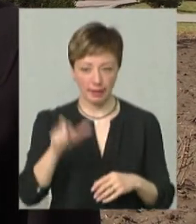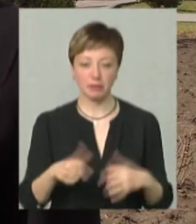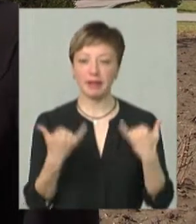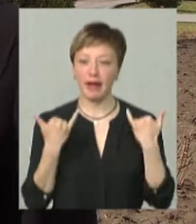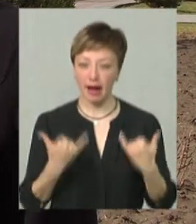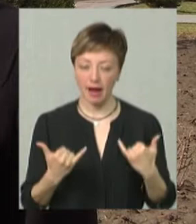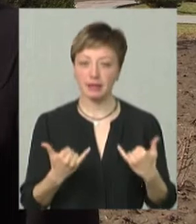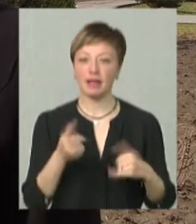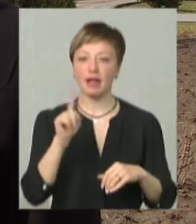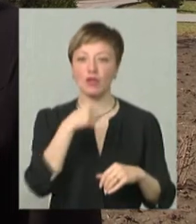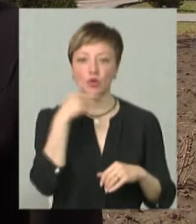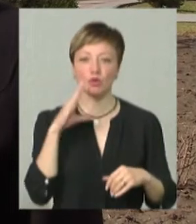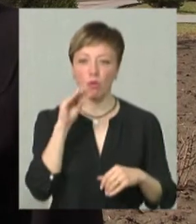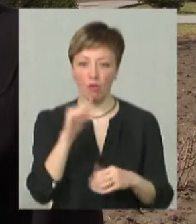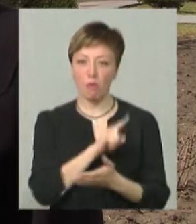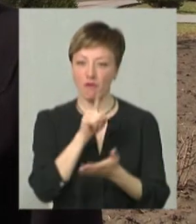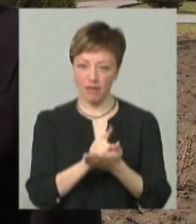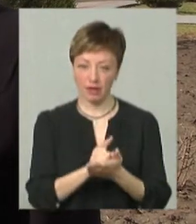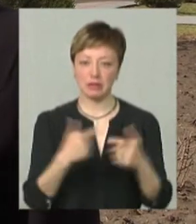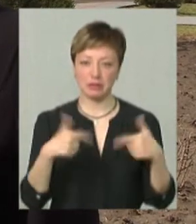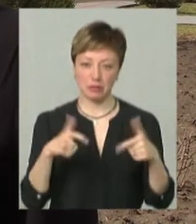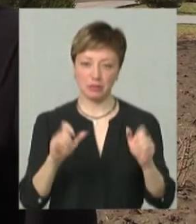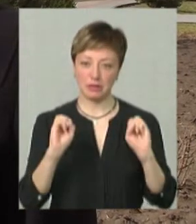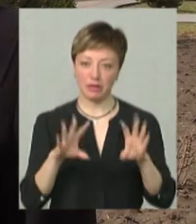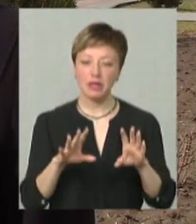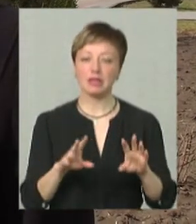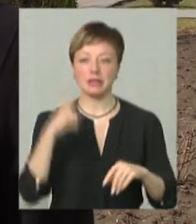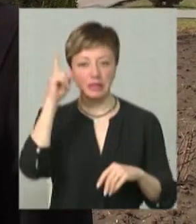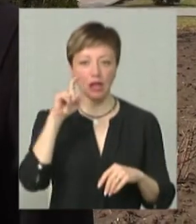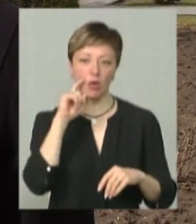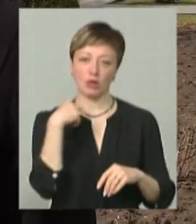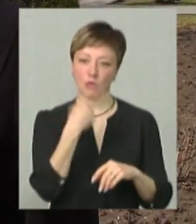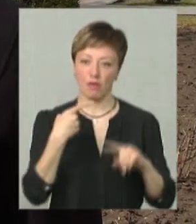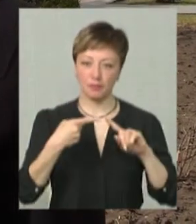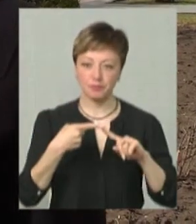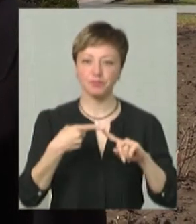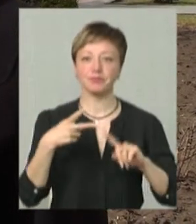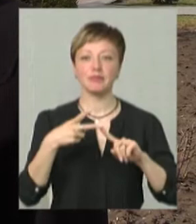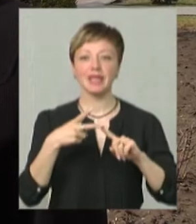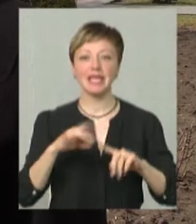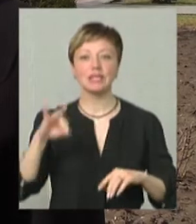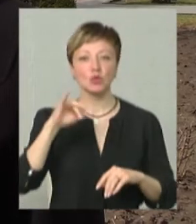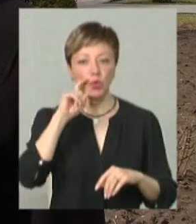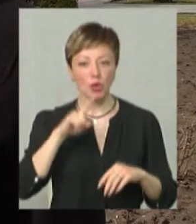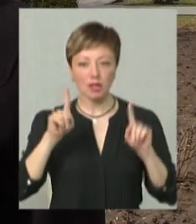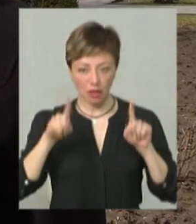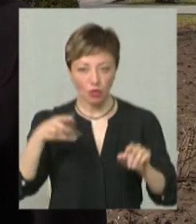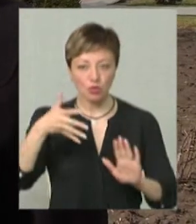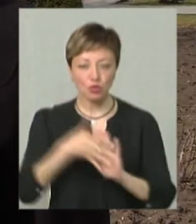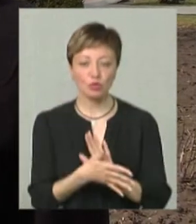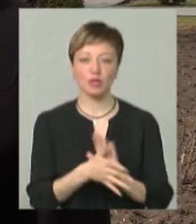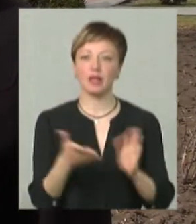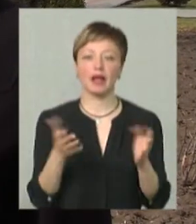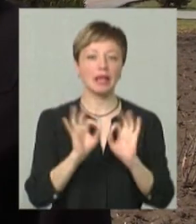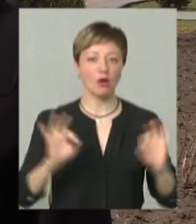наразі навіть російськомовні вони повинні складати тест на знання української мови. Історія України також зрозуміла, тому